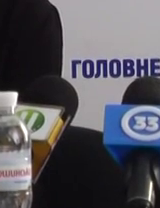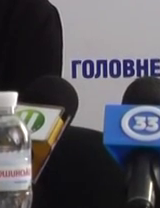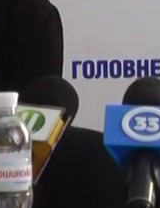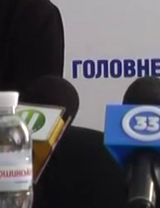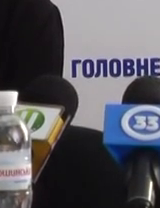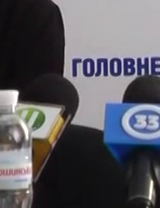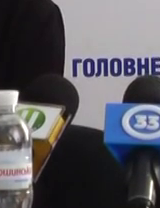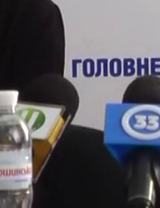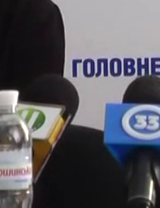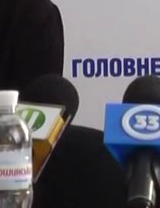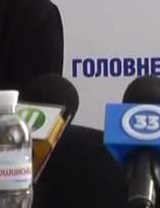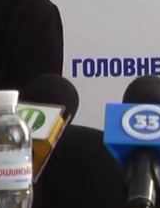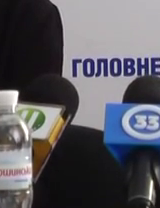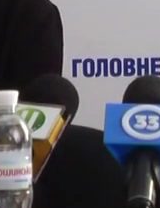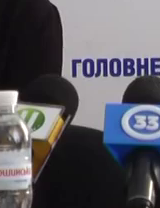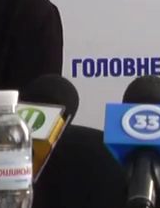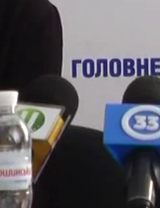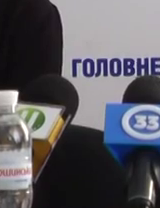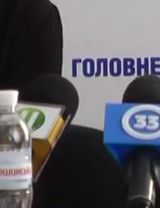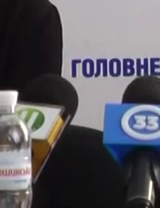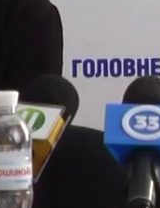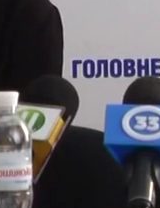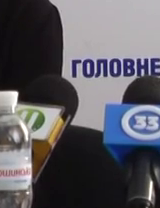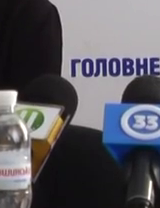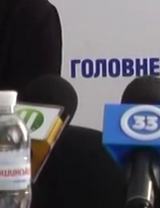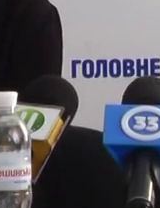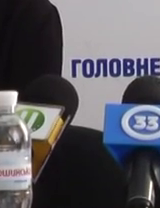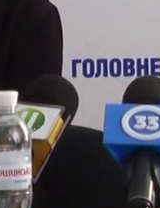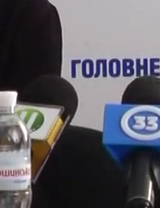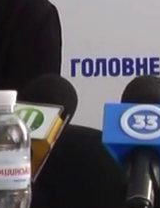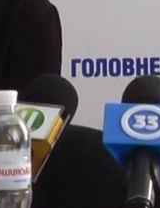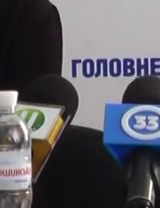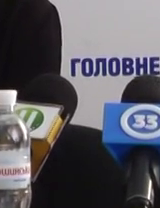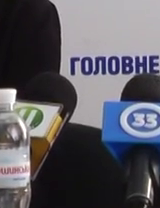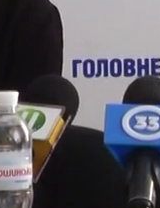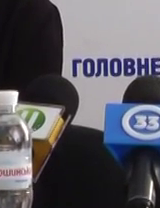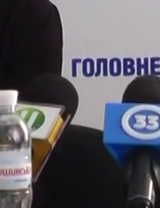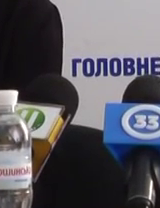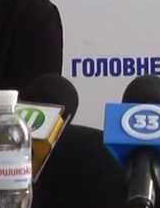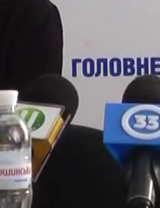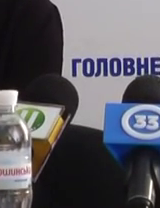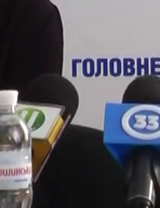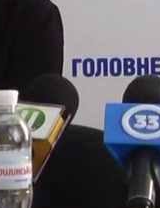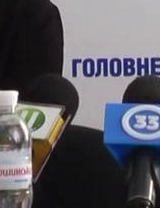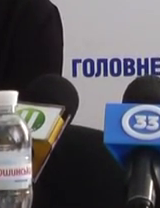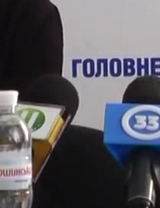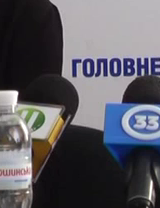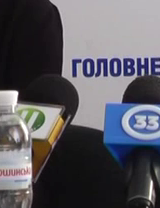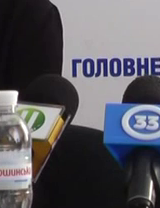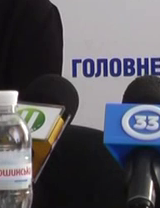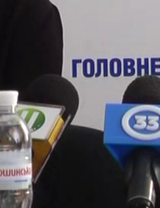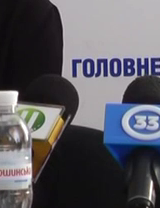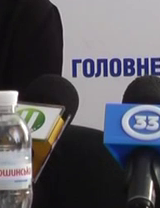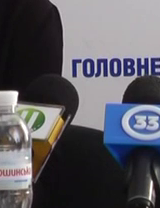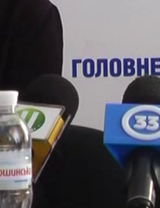бажанням І були частиною системи, яка насправді не справилась з управлінням І довела країну до того стану, який ми маємо